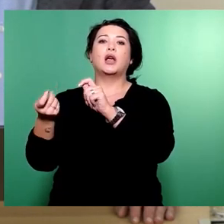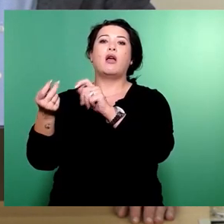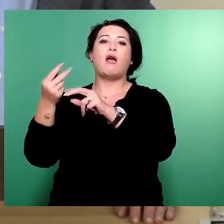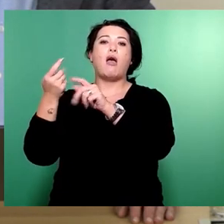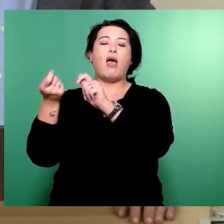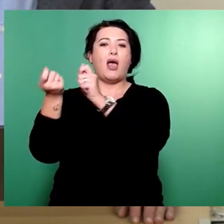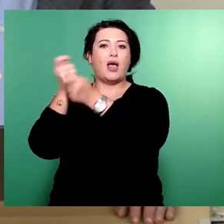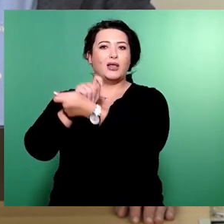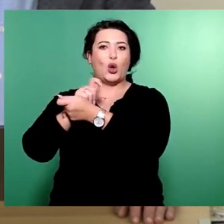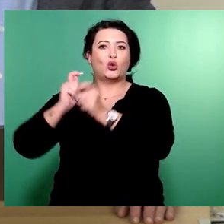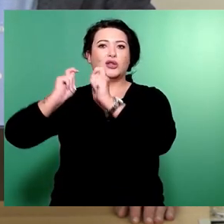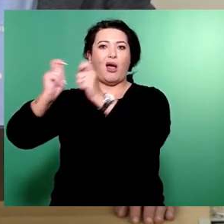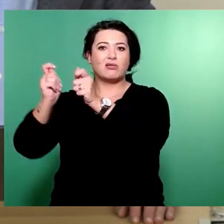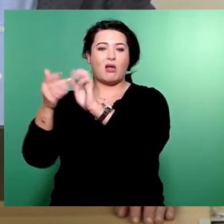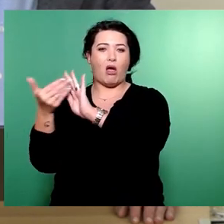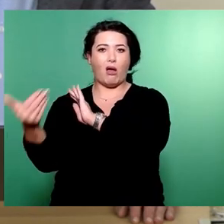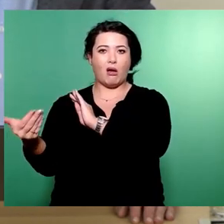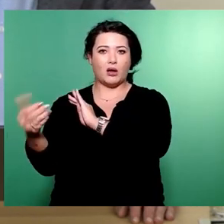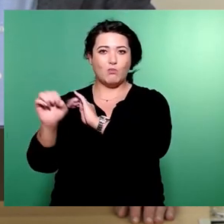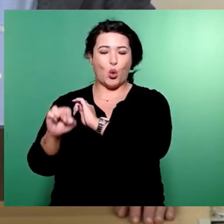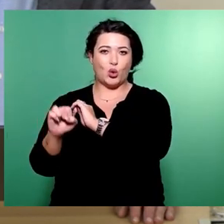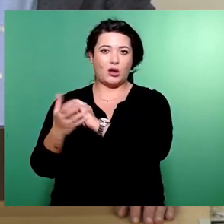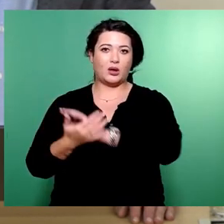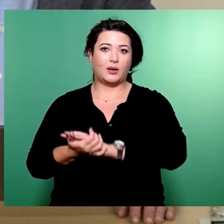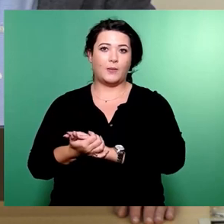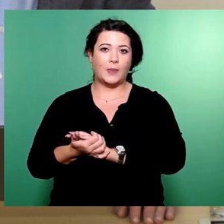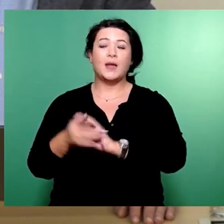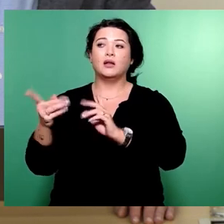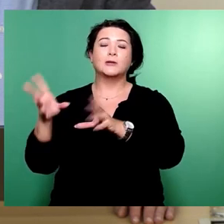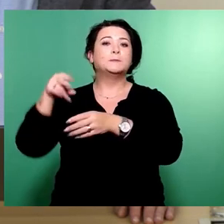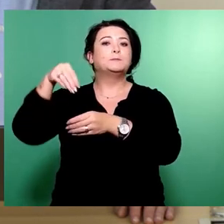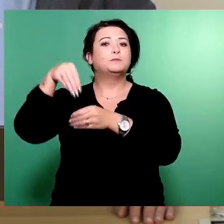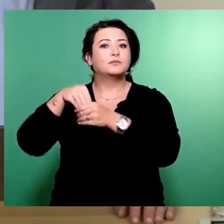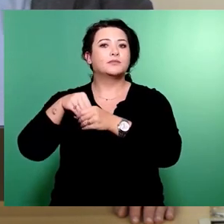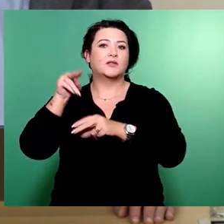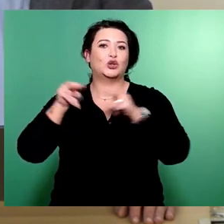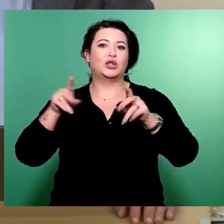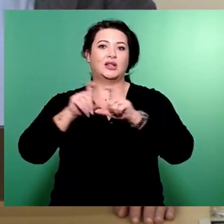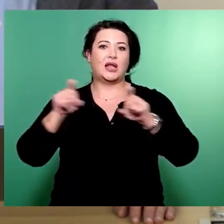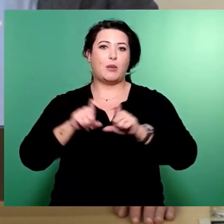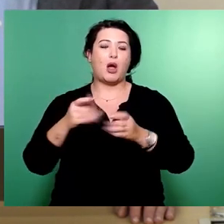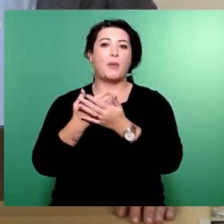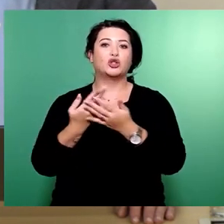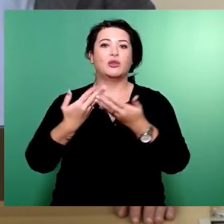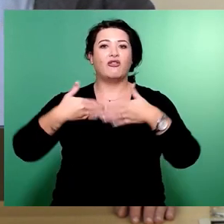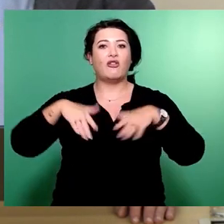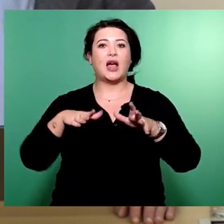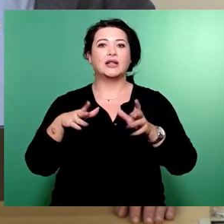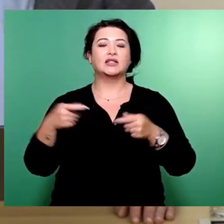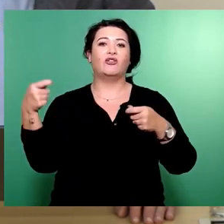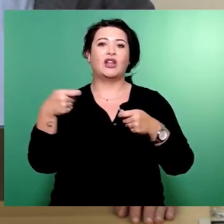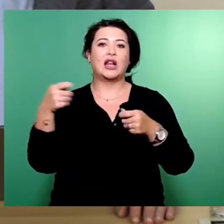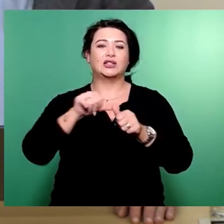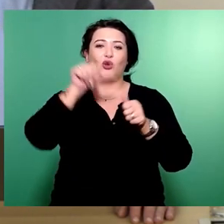zusätzlichen Mitteln für viele Mathematiken ein freies Finanzvolumen von rund 52 Millionen